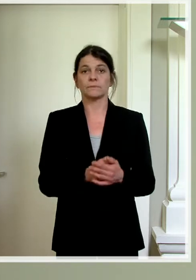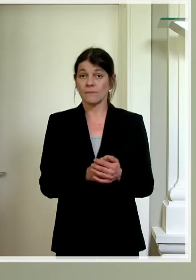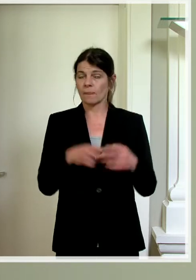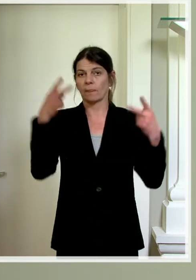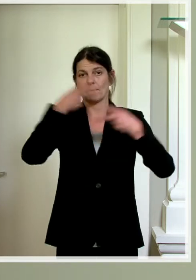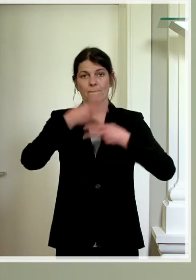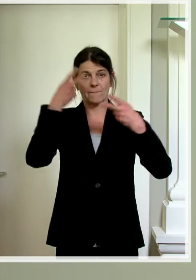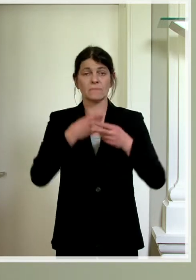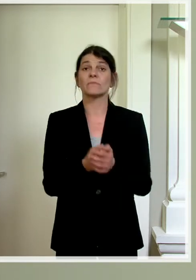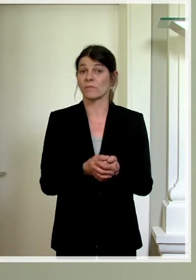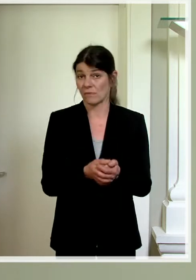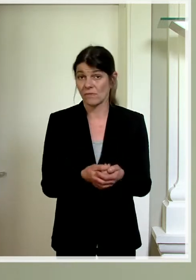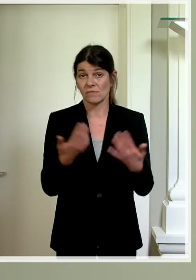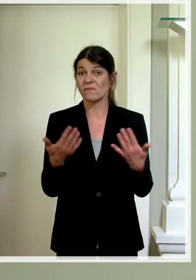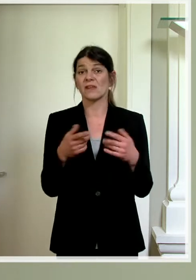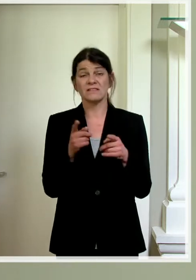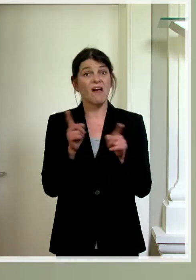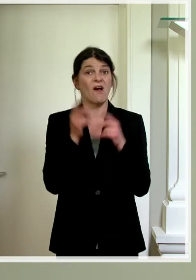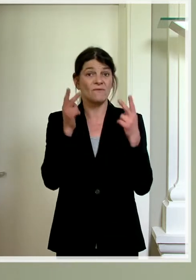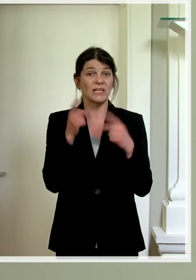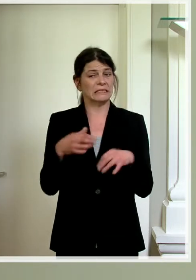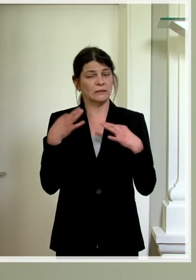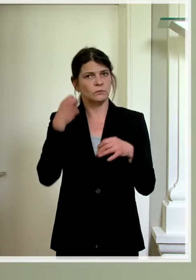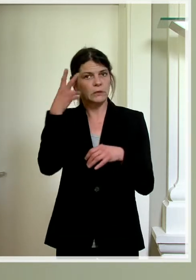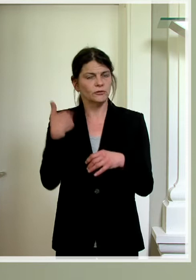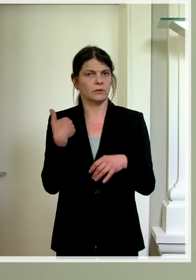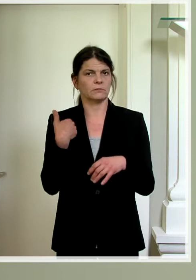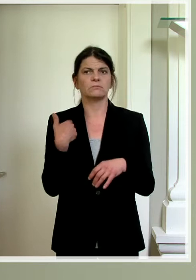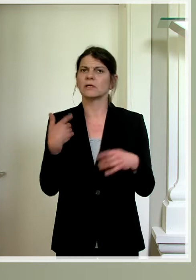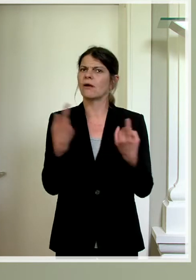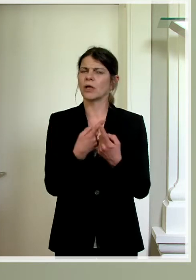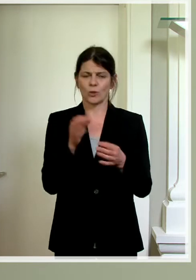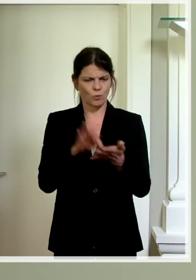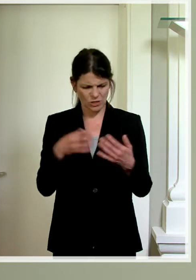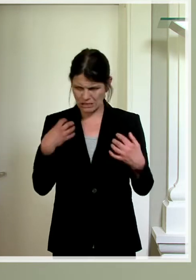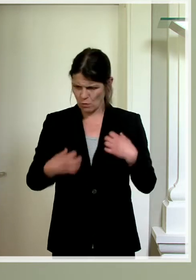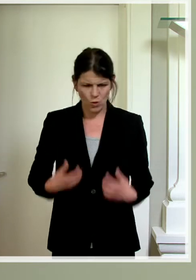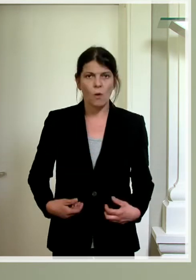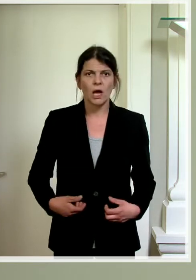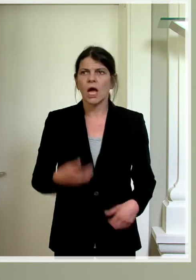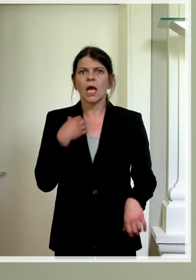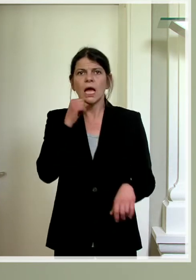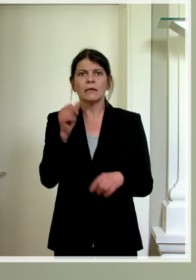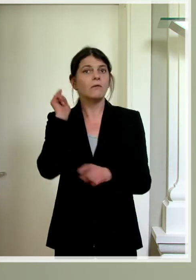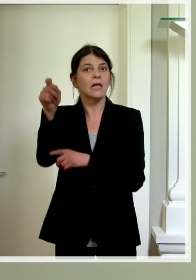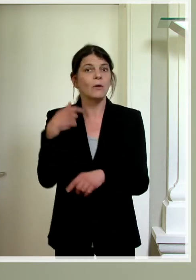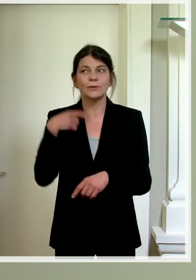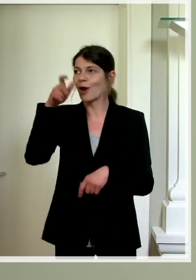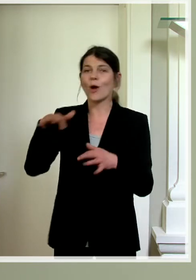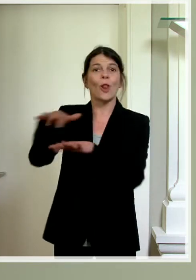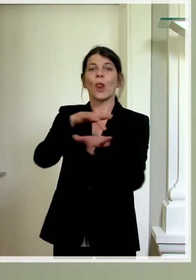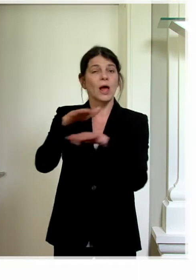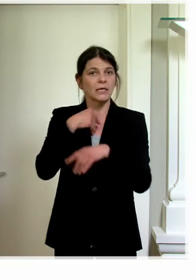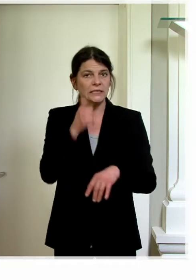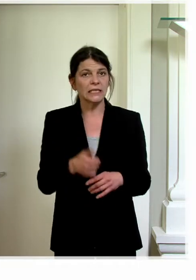Natürlich gehört es auch zum gesunden Menschenverstand, dass man sich bei den typischen Symptomen nicht unter die Leute begibt und